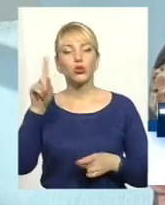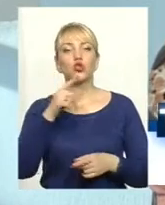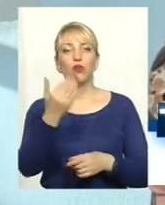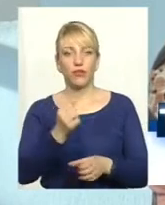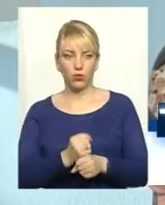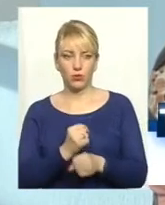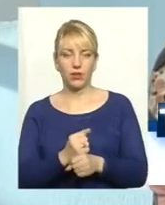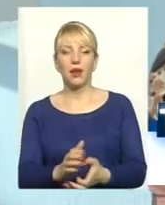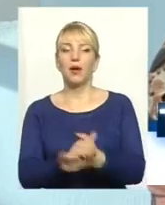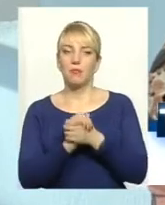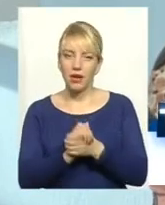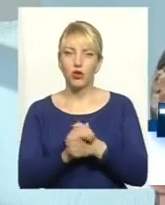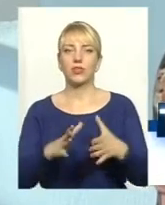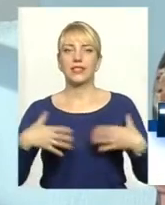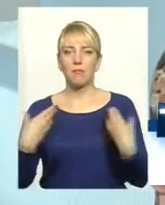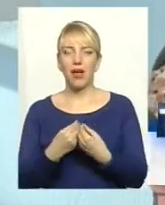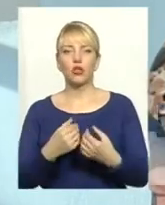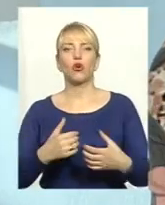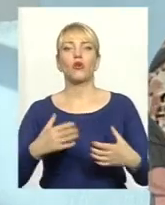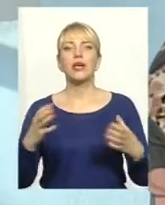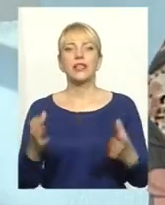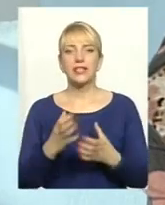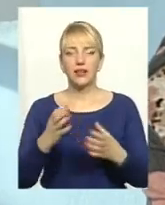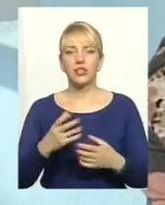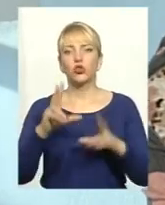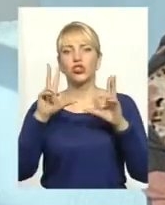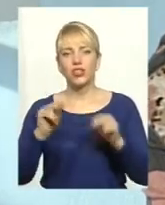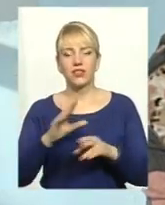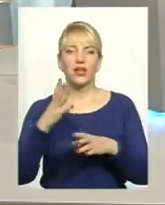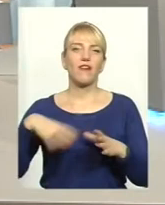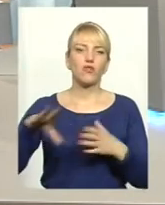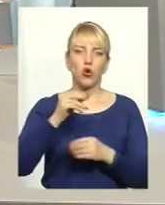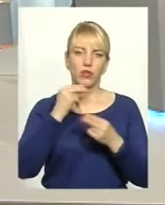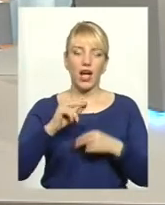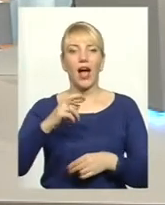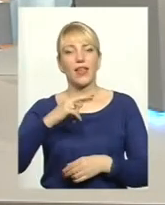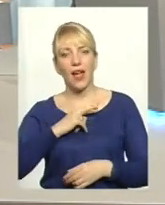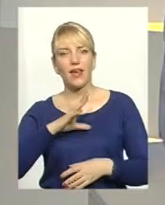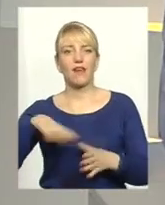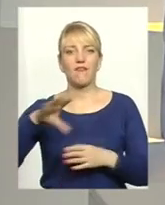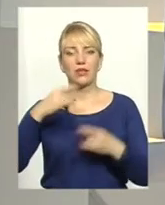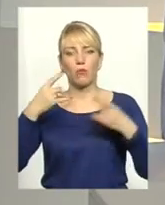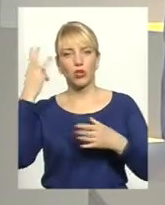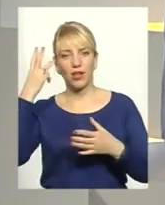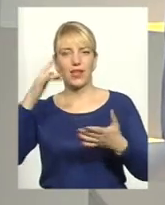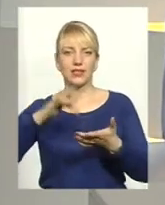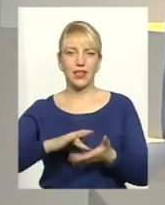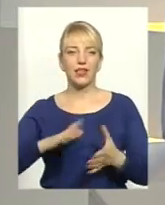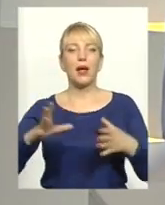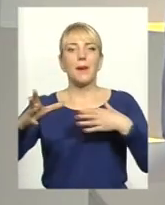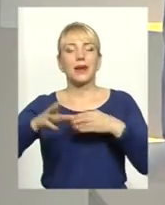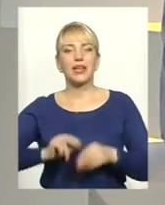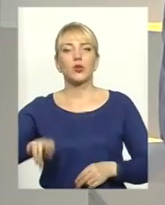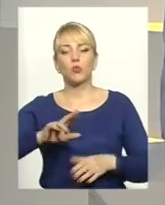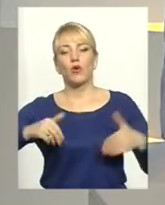Ну, миру, сімейного затишку, щастя і всього найкращого. Ну, а я і весь канал «Поділяцентр» теж приєднуємося